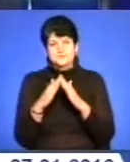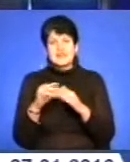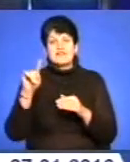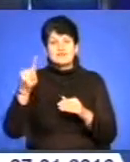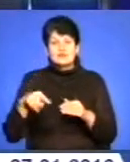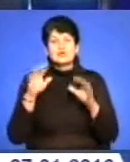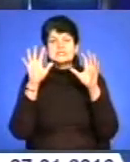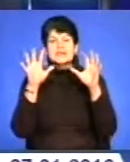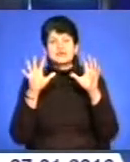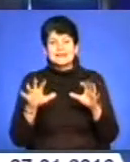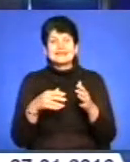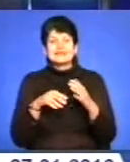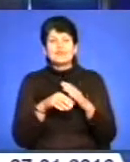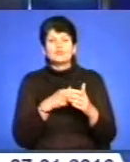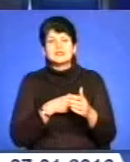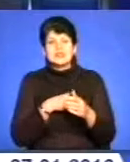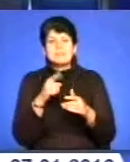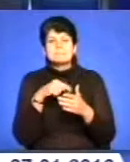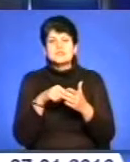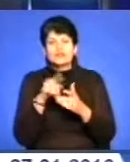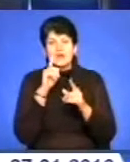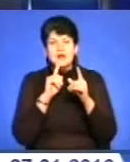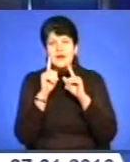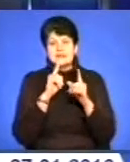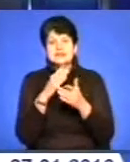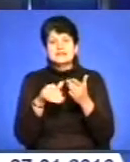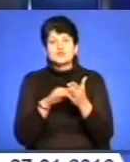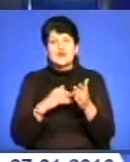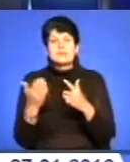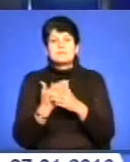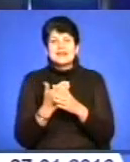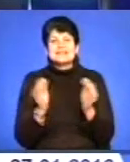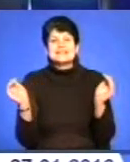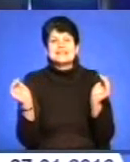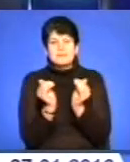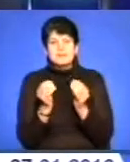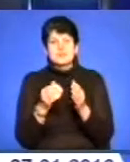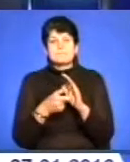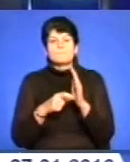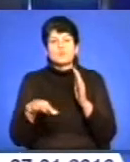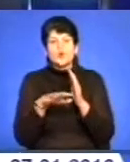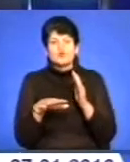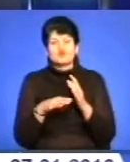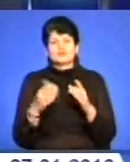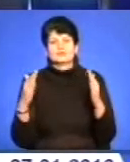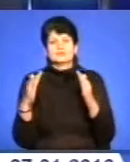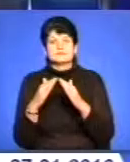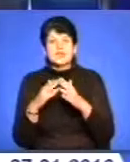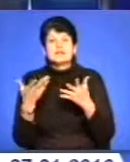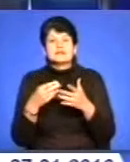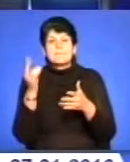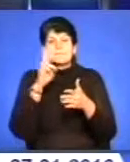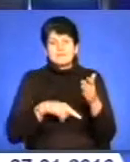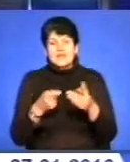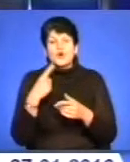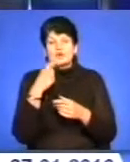законодавства депутати міської ради скасували пільги, які діяли торік та зменшили площу нерухомості, що підлягає оподаткуванню. Річна ставка